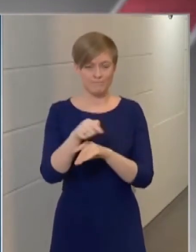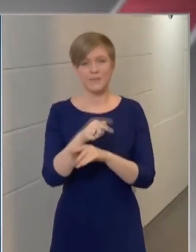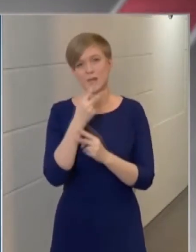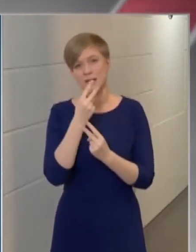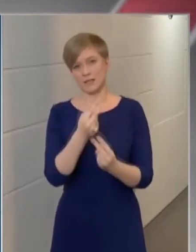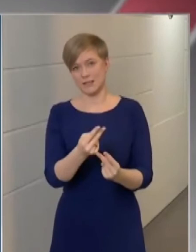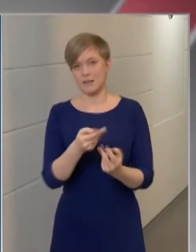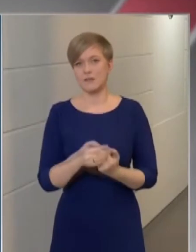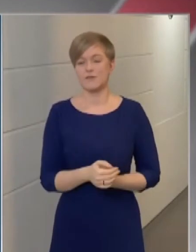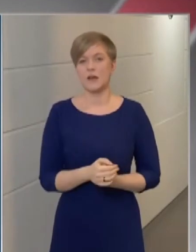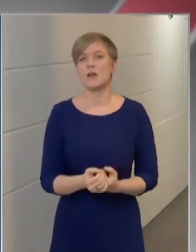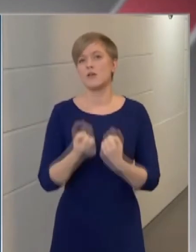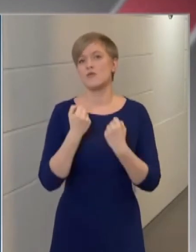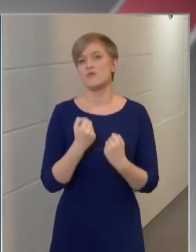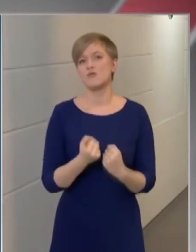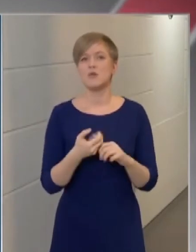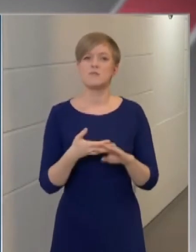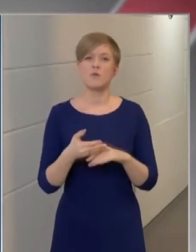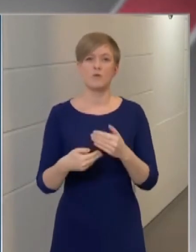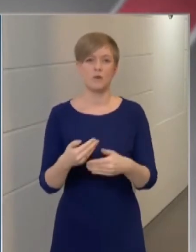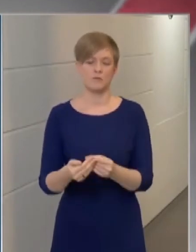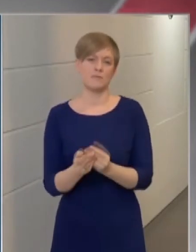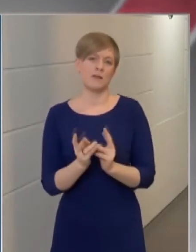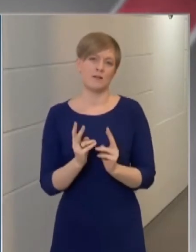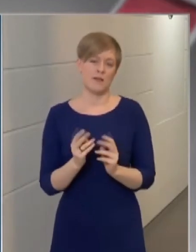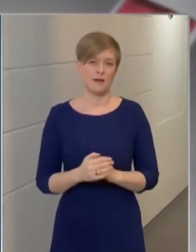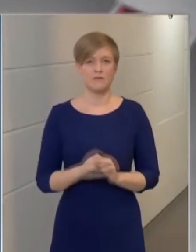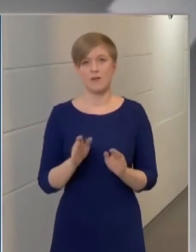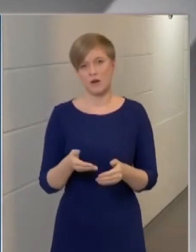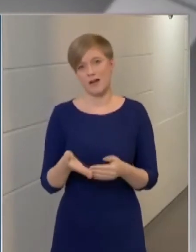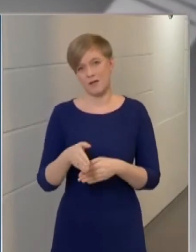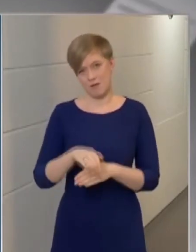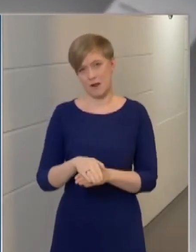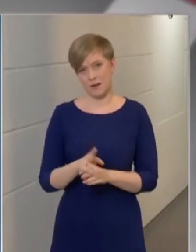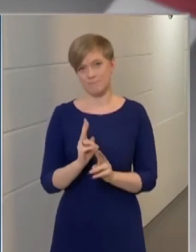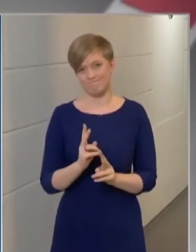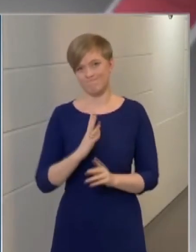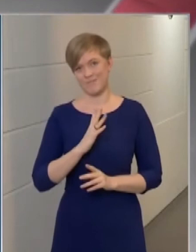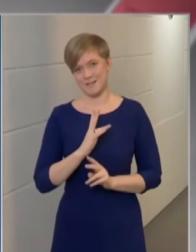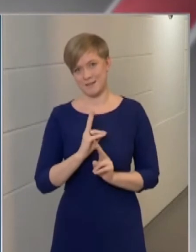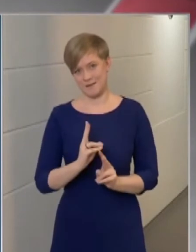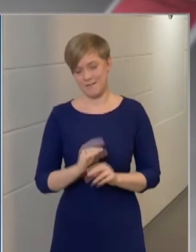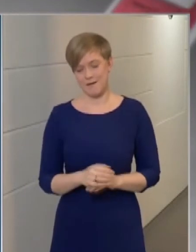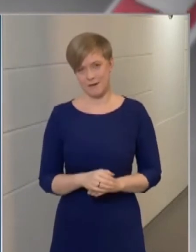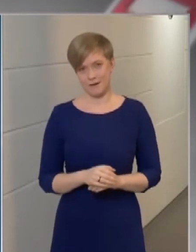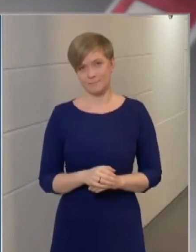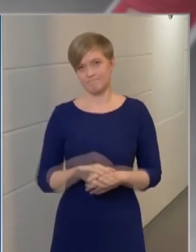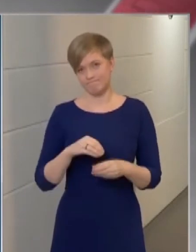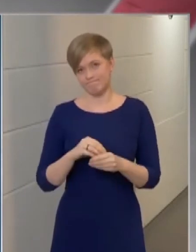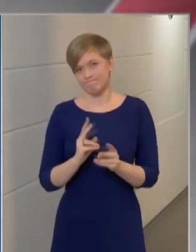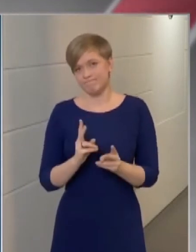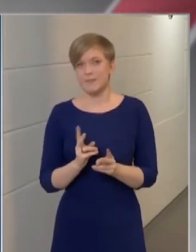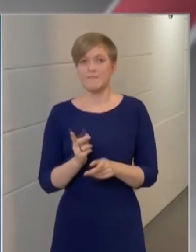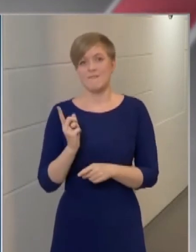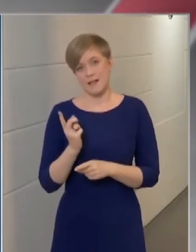nézve súlyos szövődményeket, illetve akár halálos veszélyt is tartogathat,